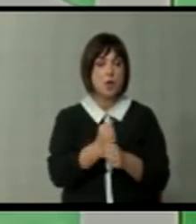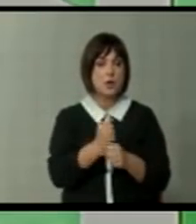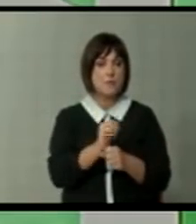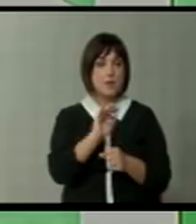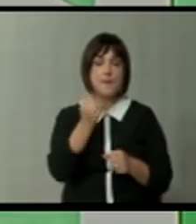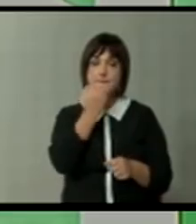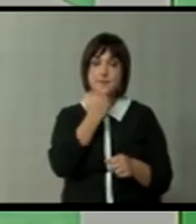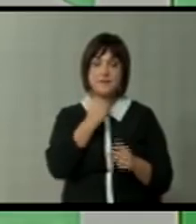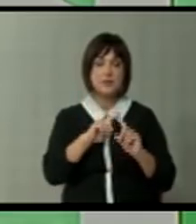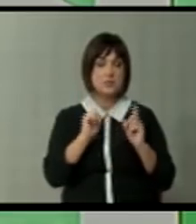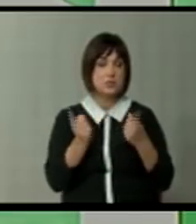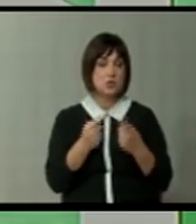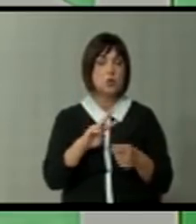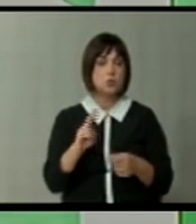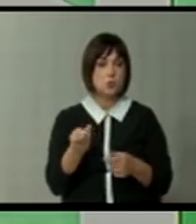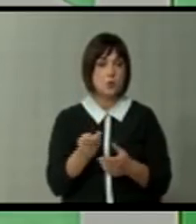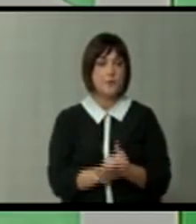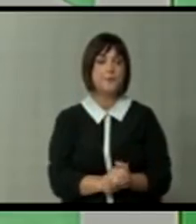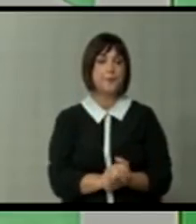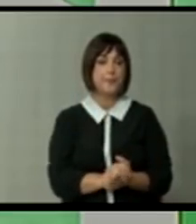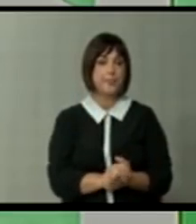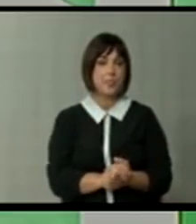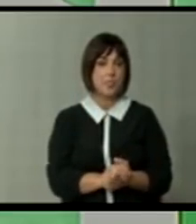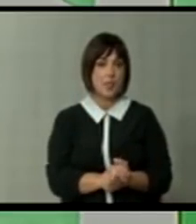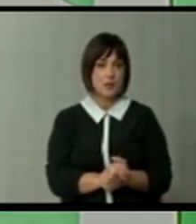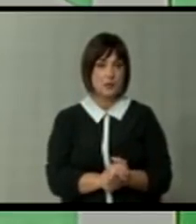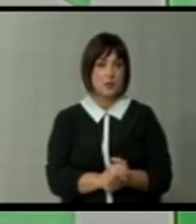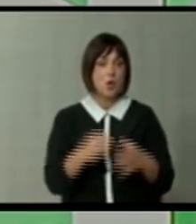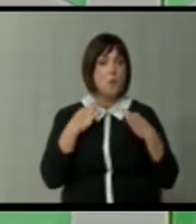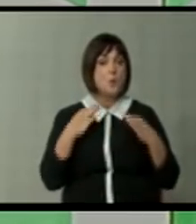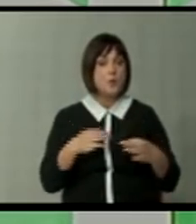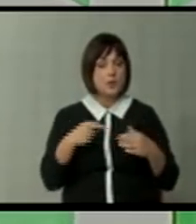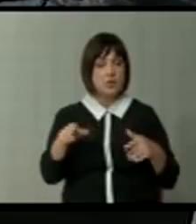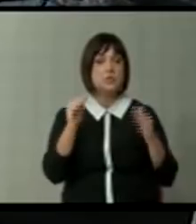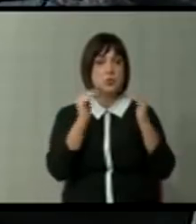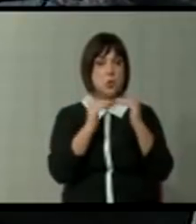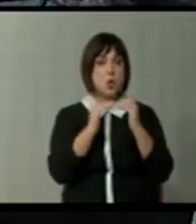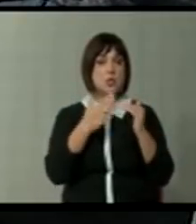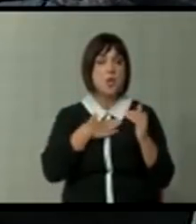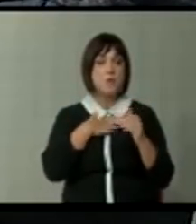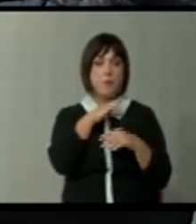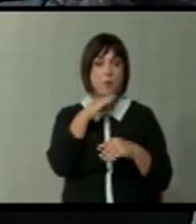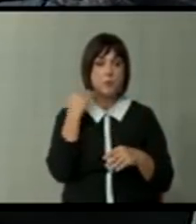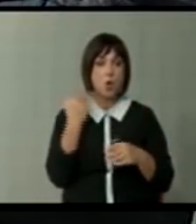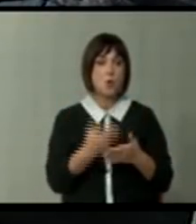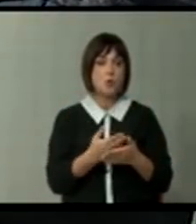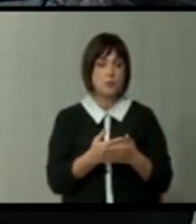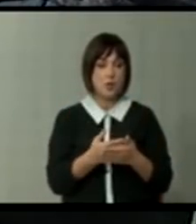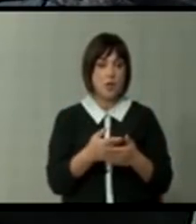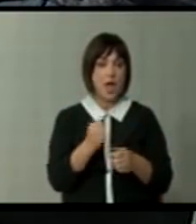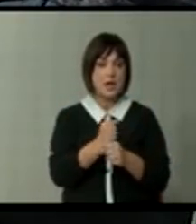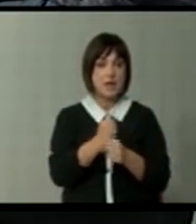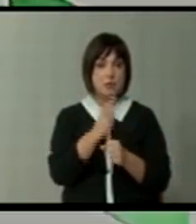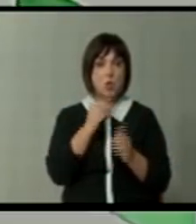најави приватен сектор и така натаму. Меѓу таа професори ќе се согласите ние имаме многу суштински елементарни